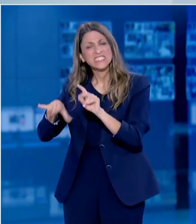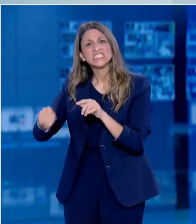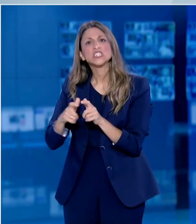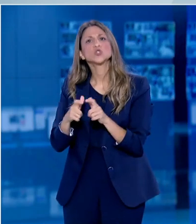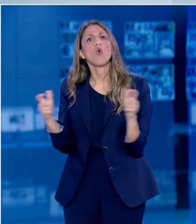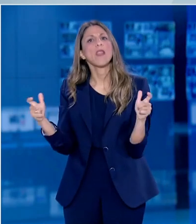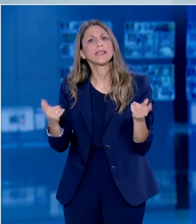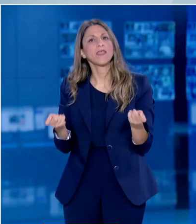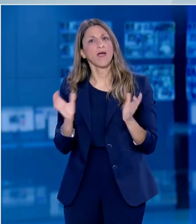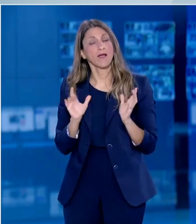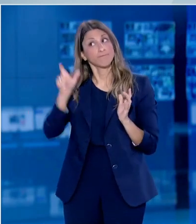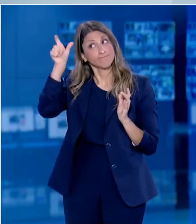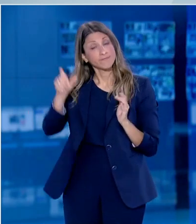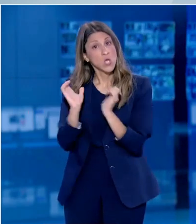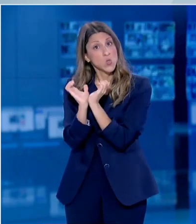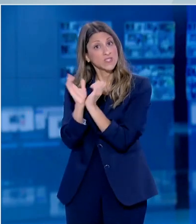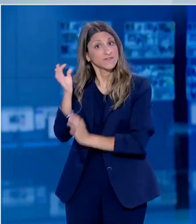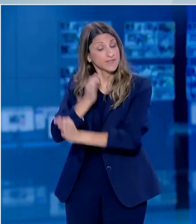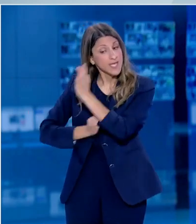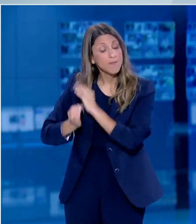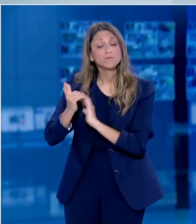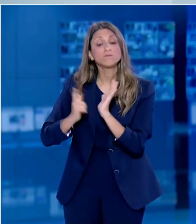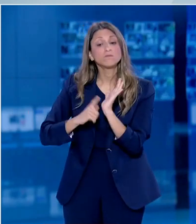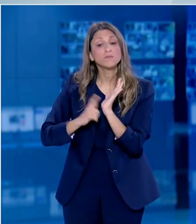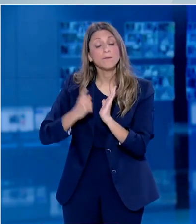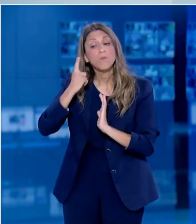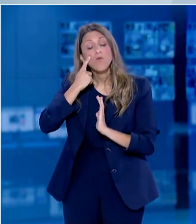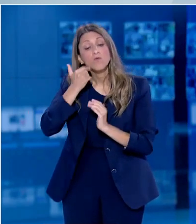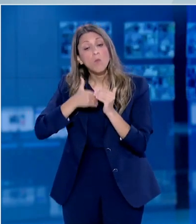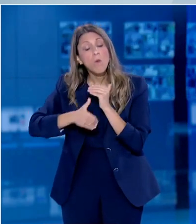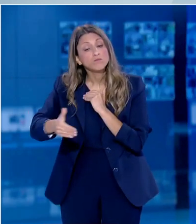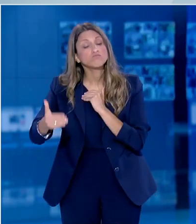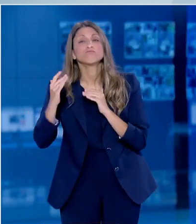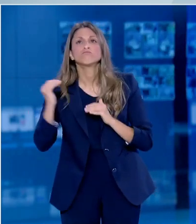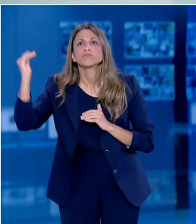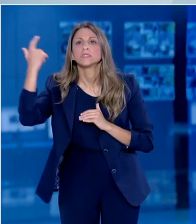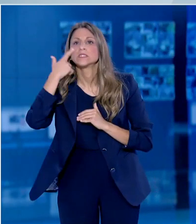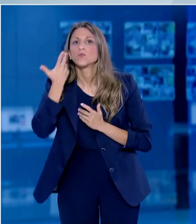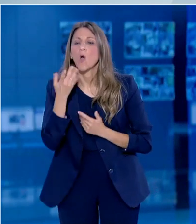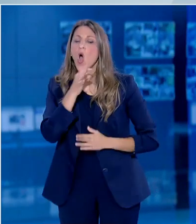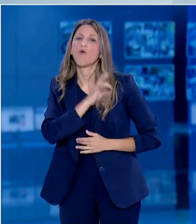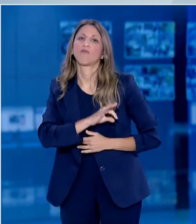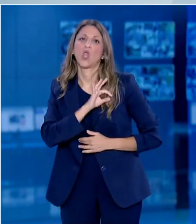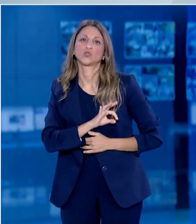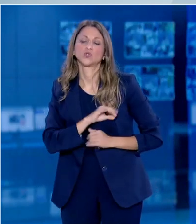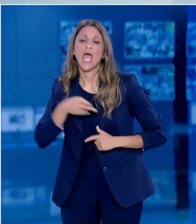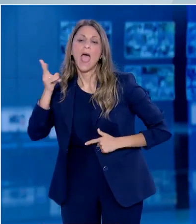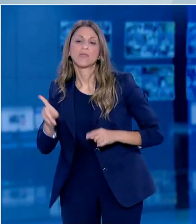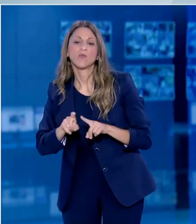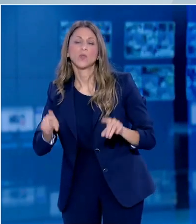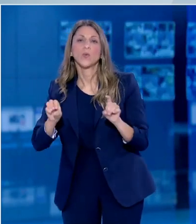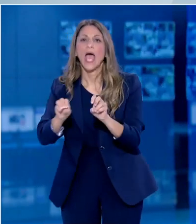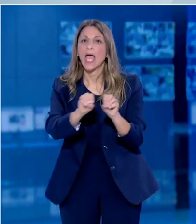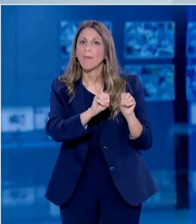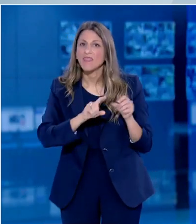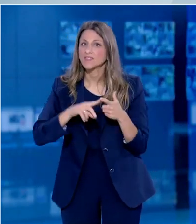σχολείων συνέστησε να συνεξετάζουν οι αρχές η πολιτική ηγεσία τα ωφέλη και τους κινδύνους στην εκπαίδευση